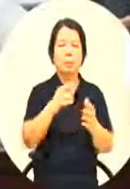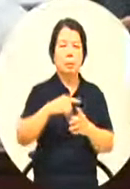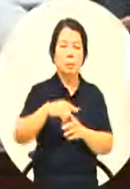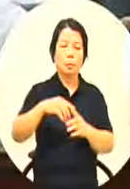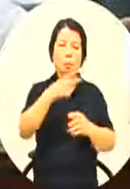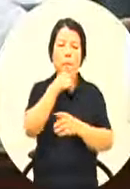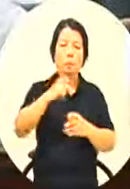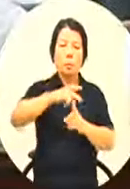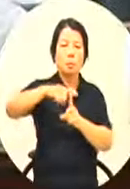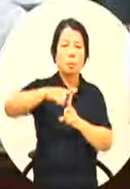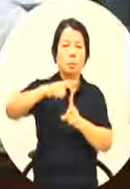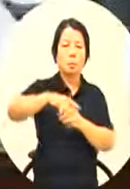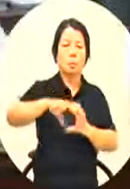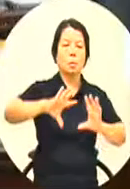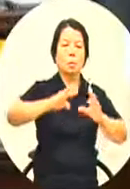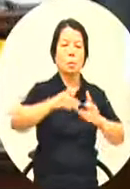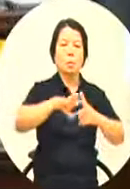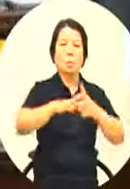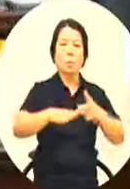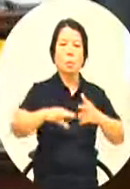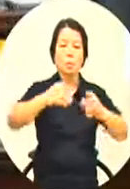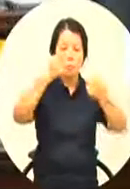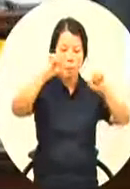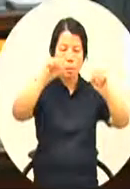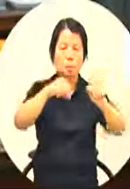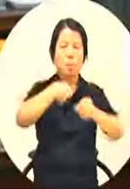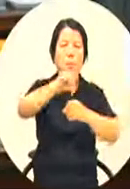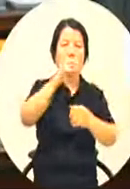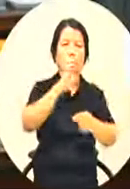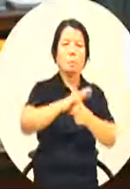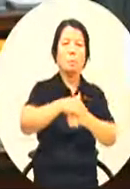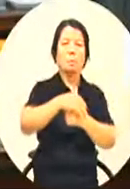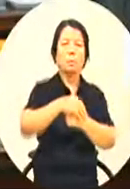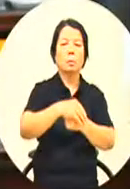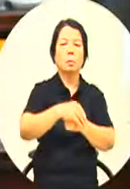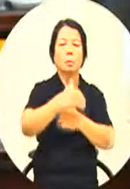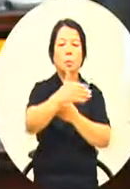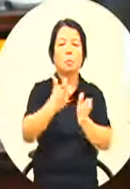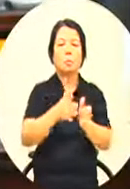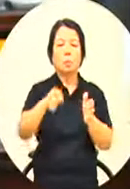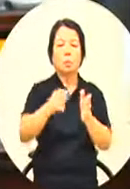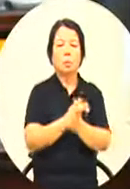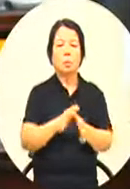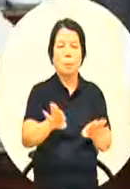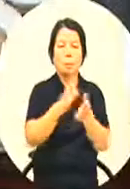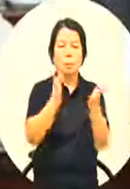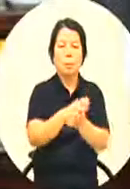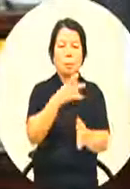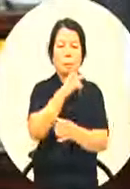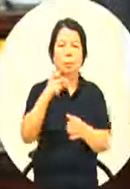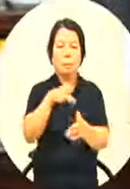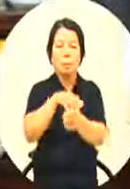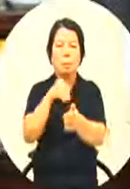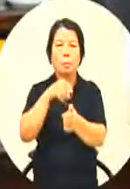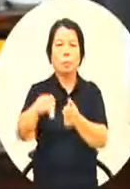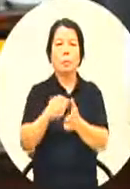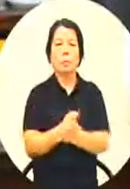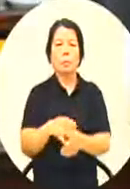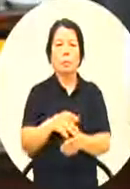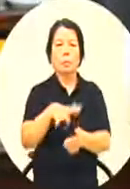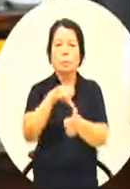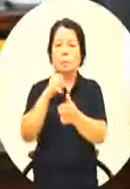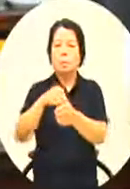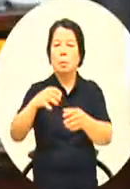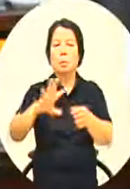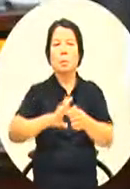国小毕业就在学习班开始ABC学习现在已经没法教了国